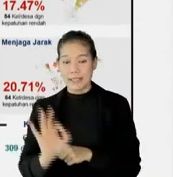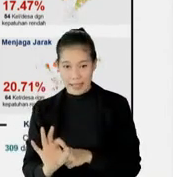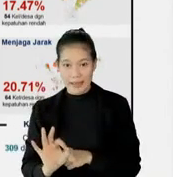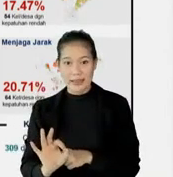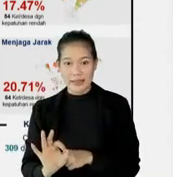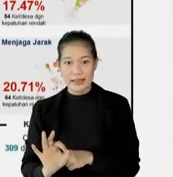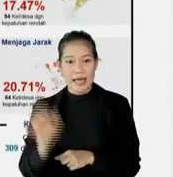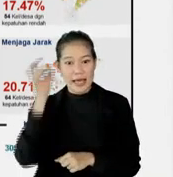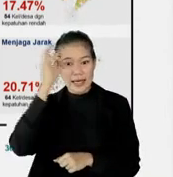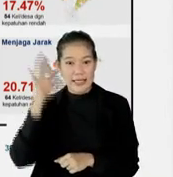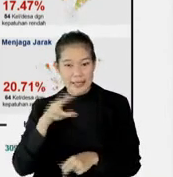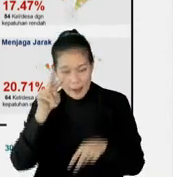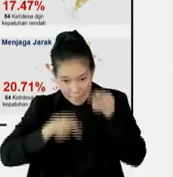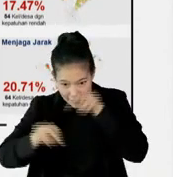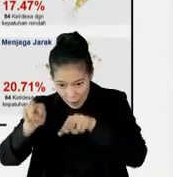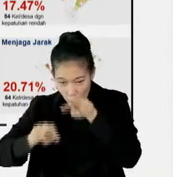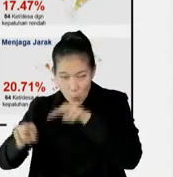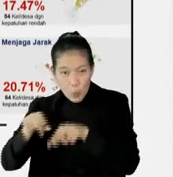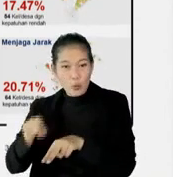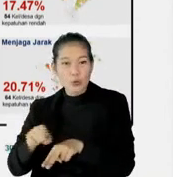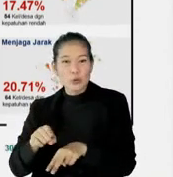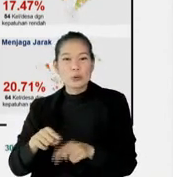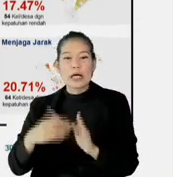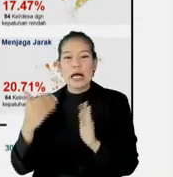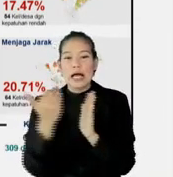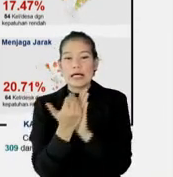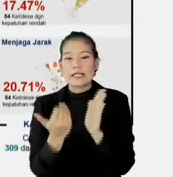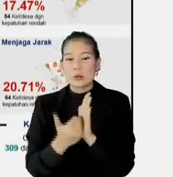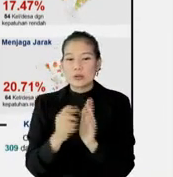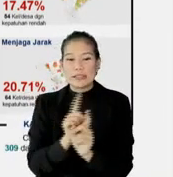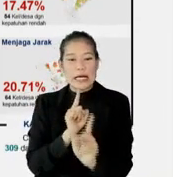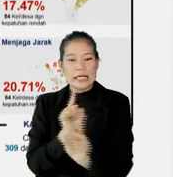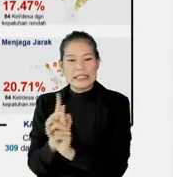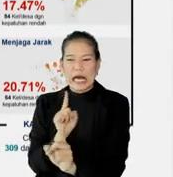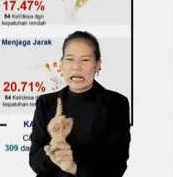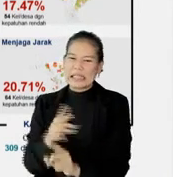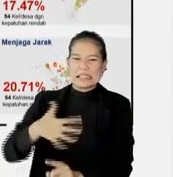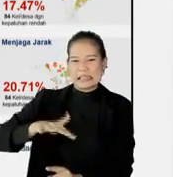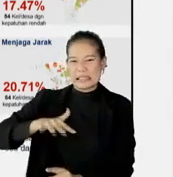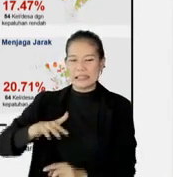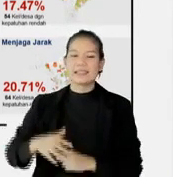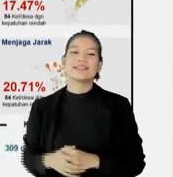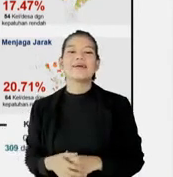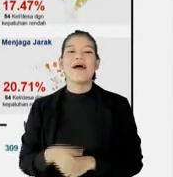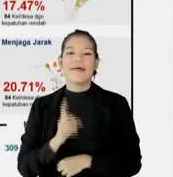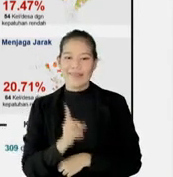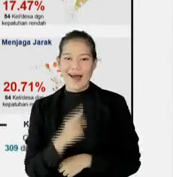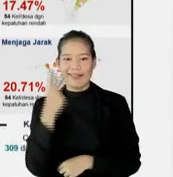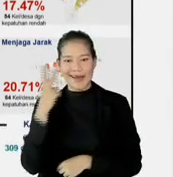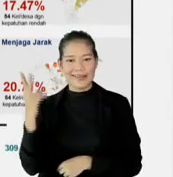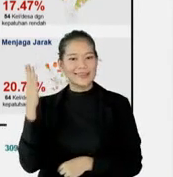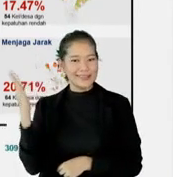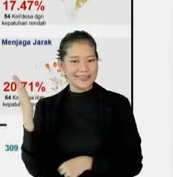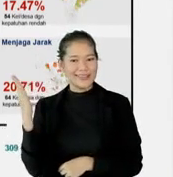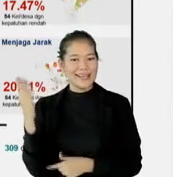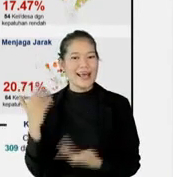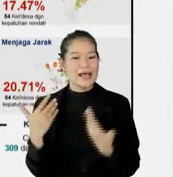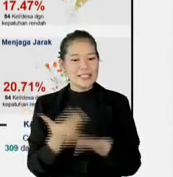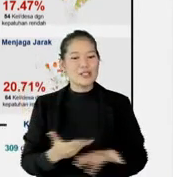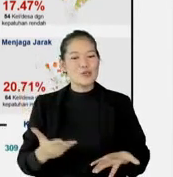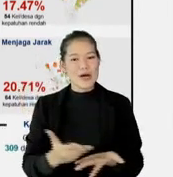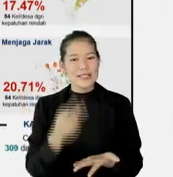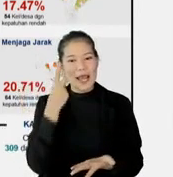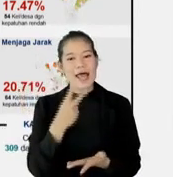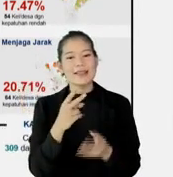yang ada di sana, yang dipantau ya, ini memiliki kepatuhan menjaga jarak yang masih rendah. Nah jadi kita bisa lihat, cakupannya dulu,